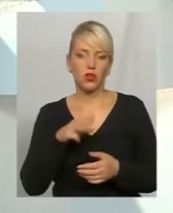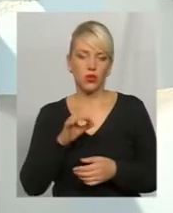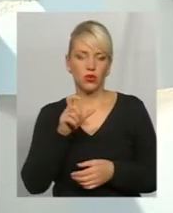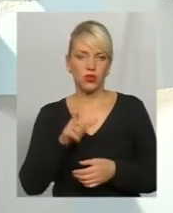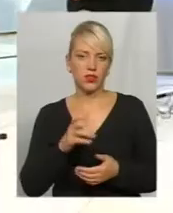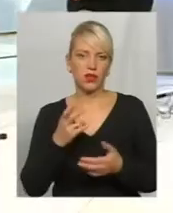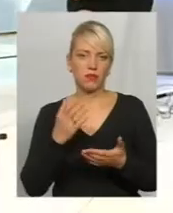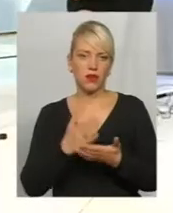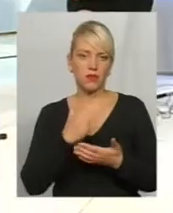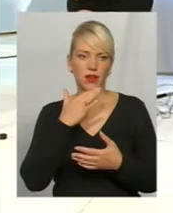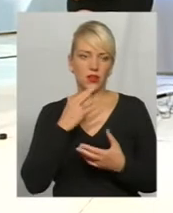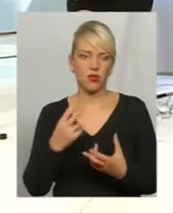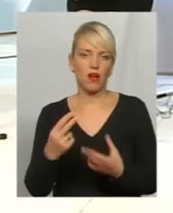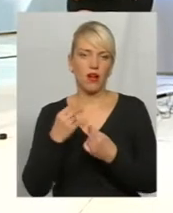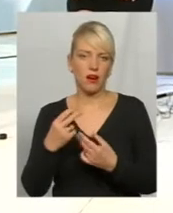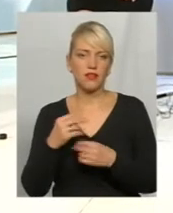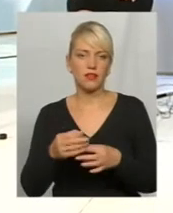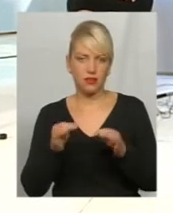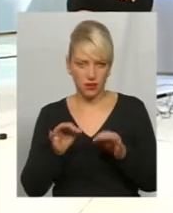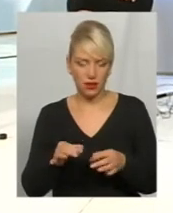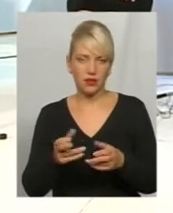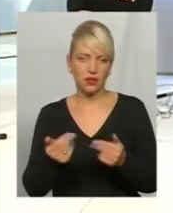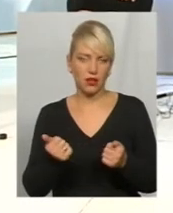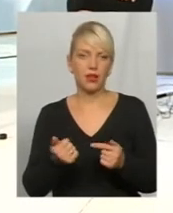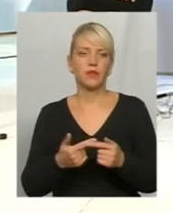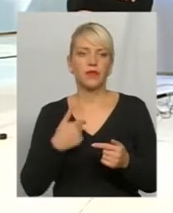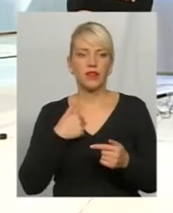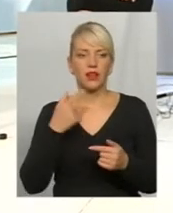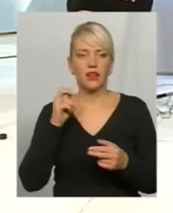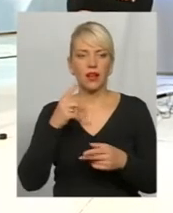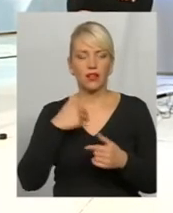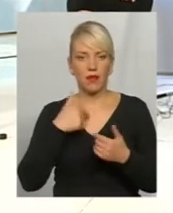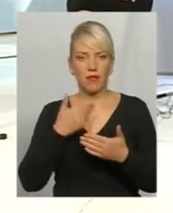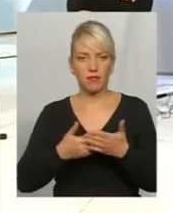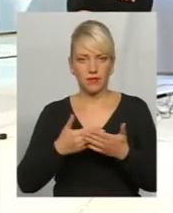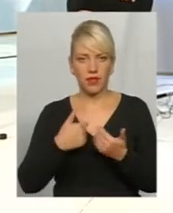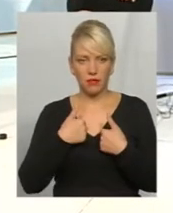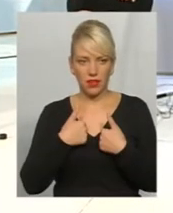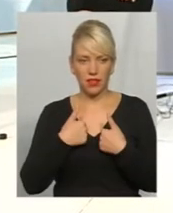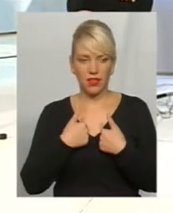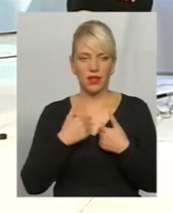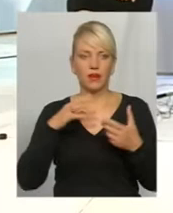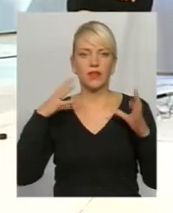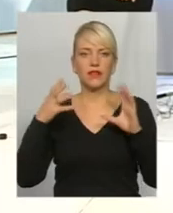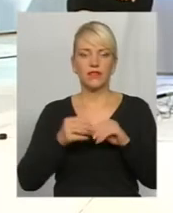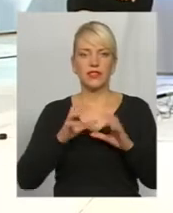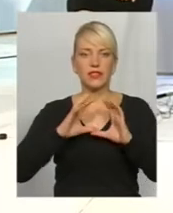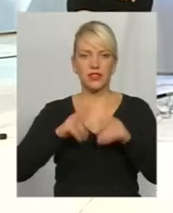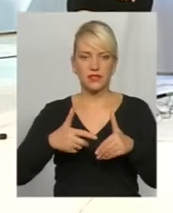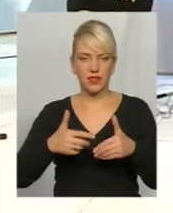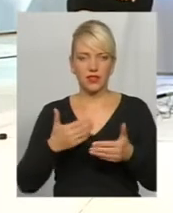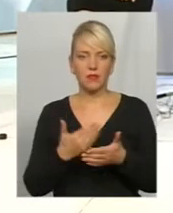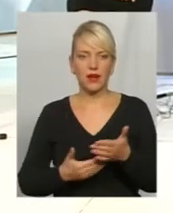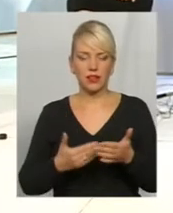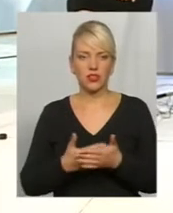багато, взагалі, гарантій різних. Звичайно. Тому, як на мене, тим більше, весь світ практично